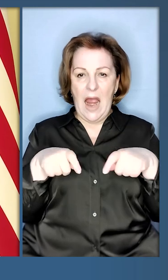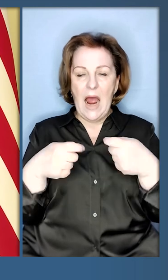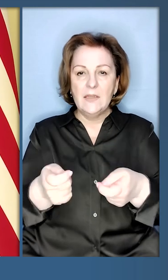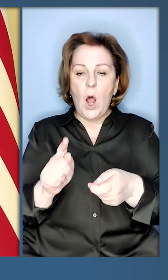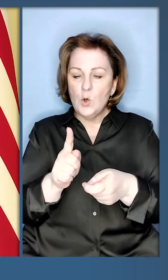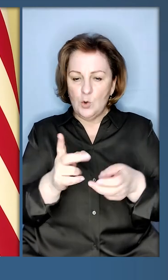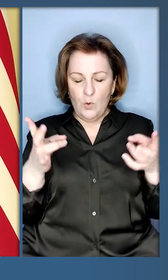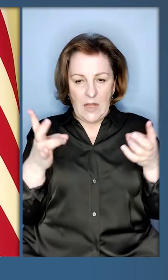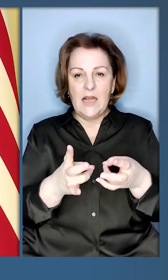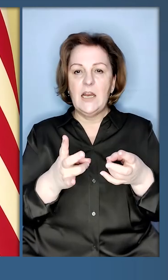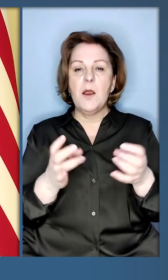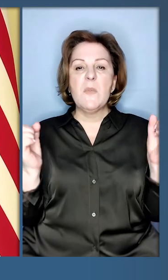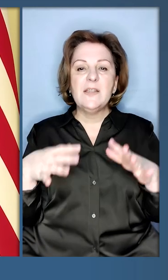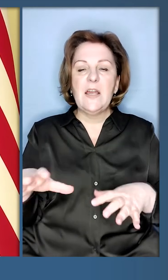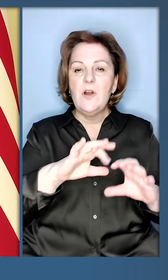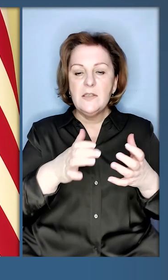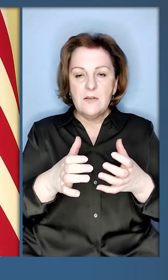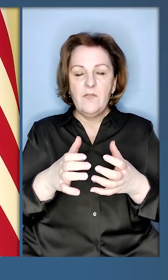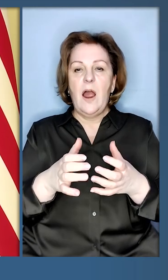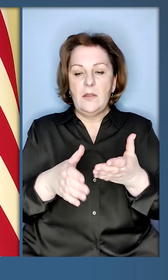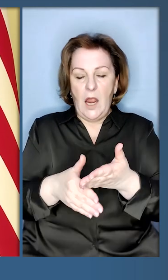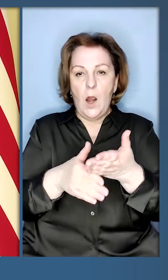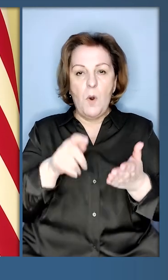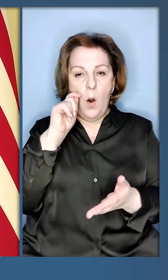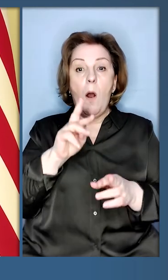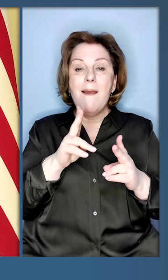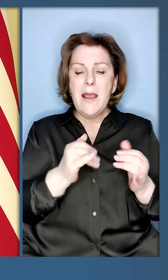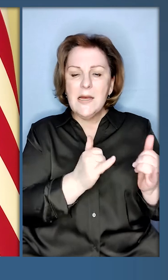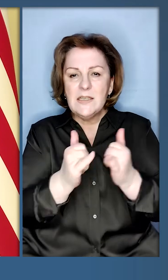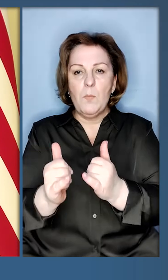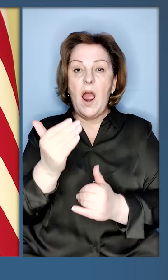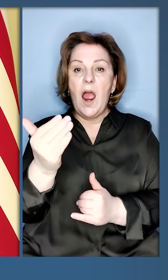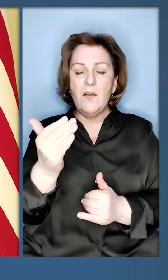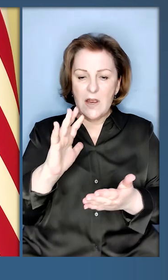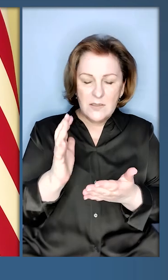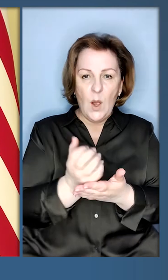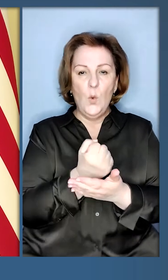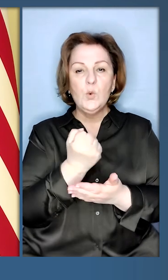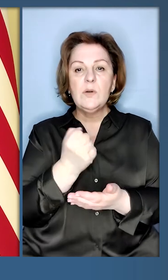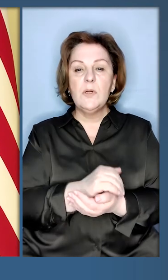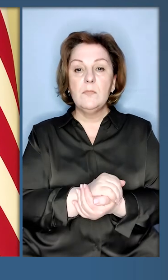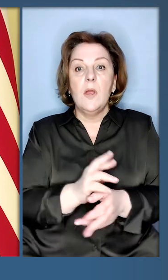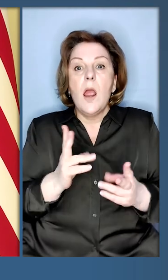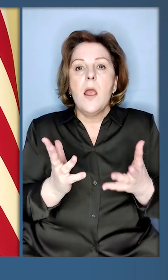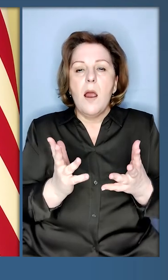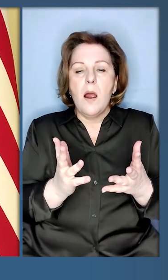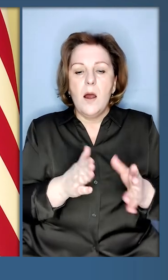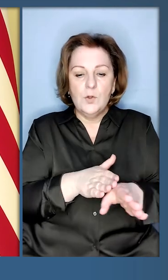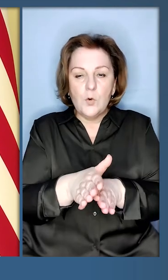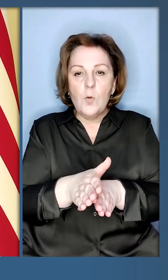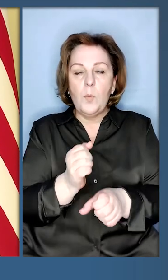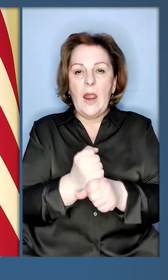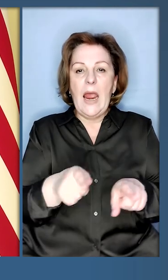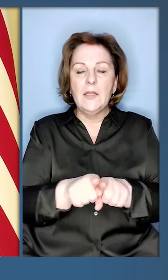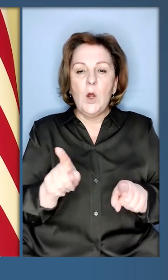весь світ на підтримку України. Як забезпечити ваш успіх? Як зробити так,